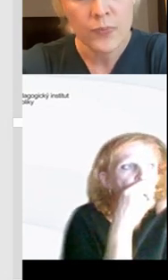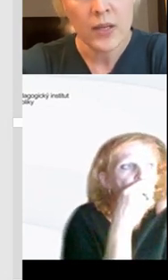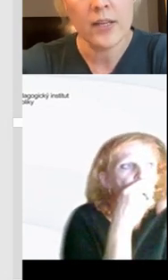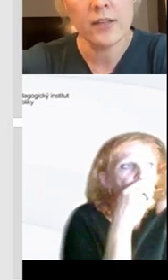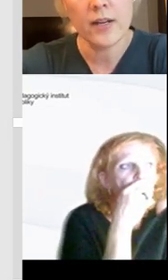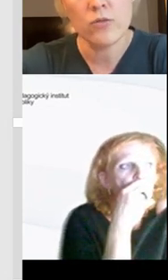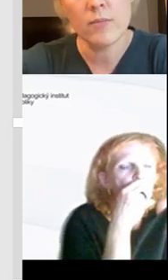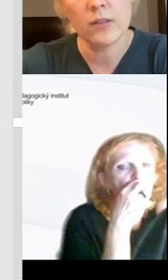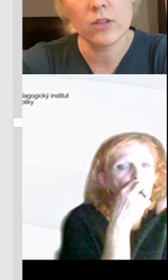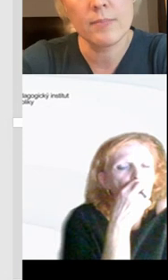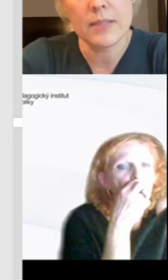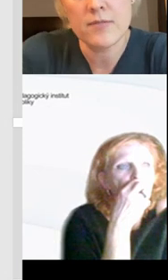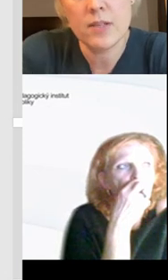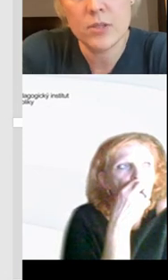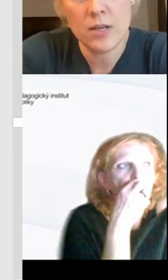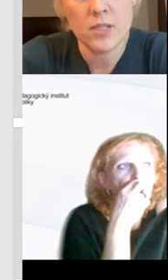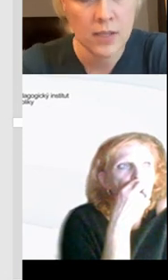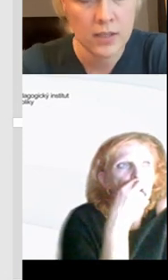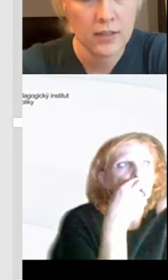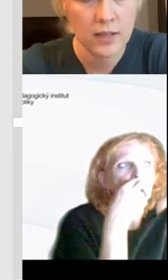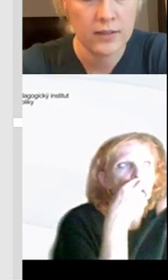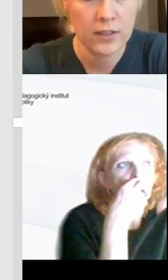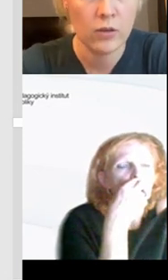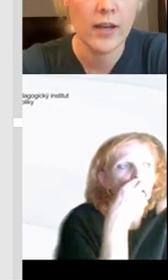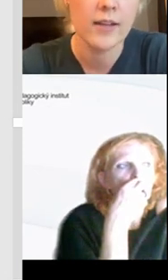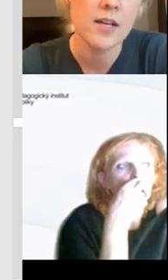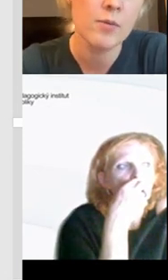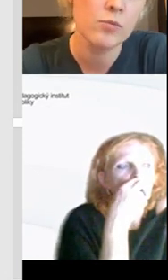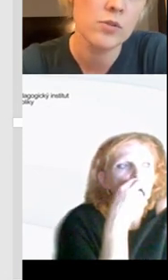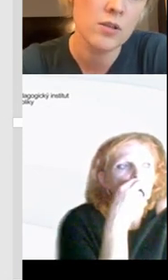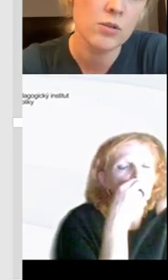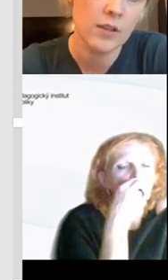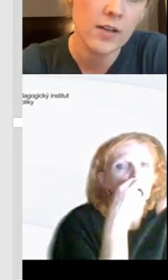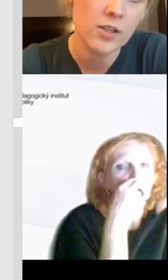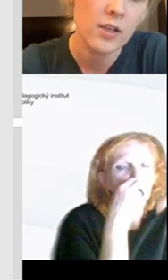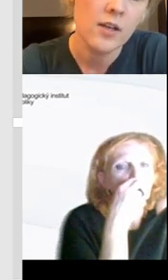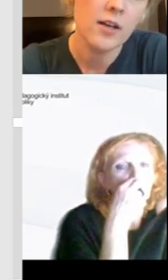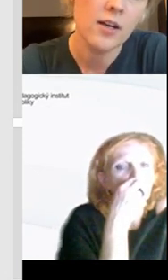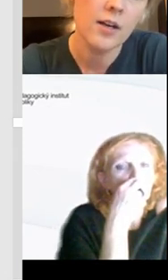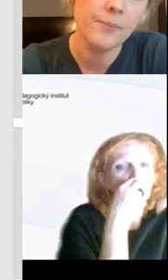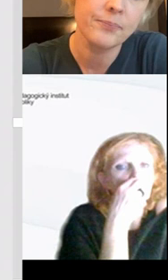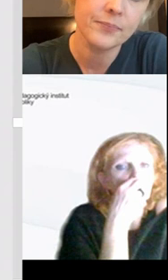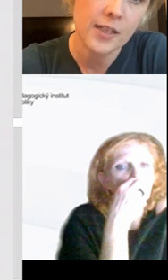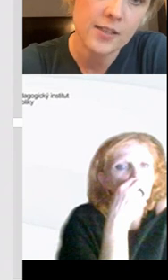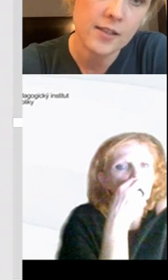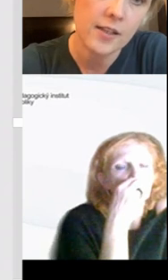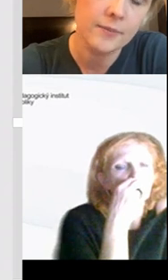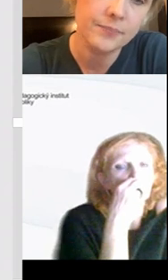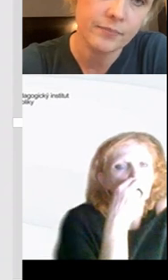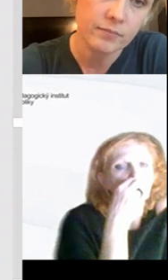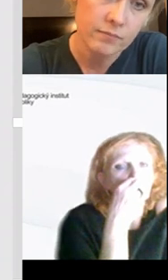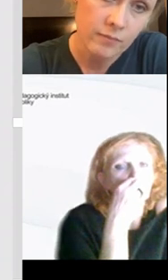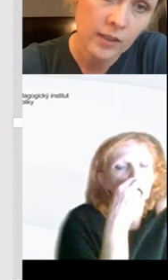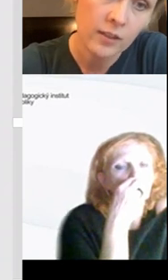výstupu, není teda už jenom jako kdyby pasivním přijemcem té digitální technologie, ale sámo musí něco vytvářet. Tady